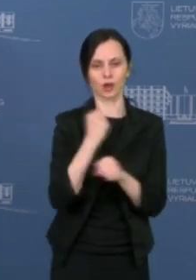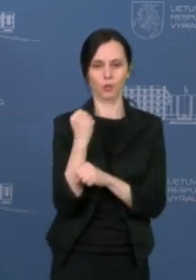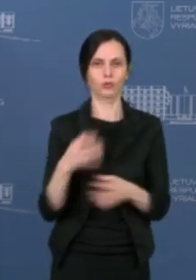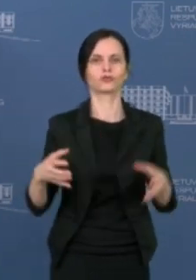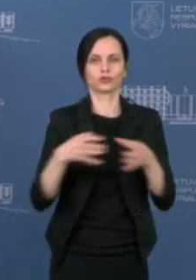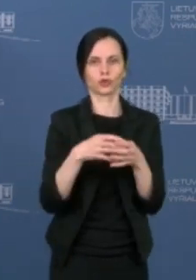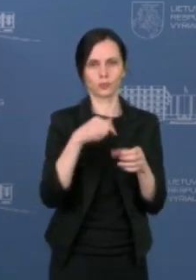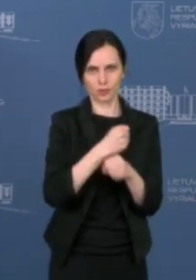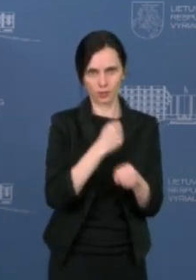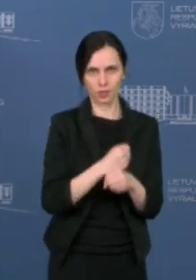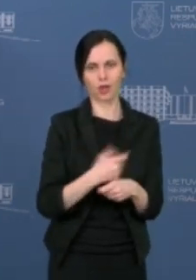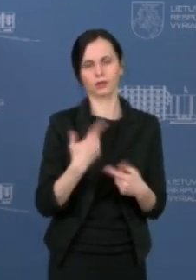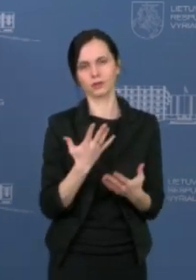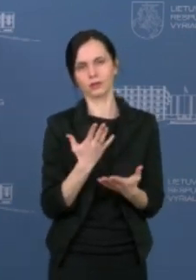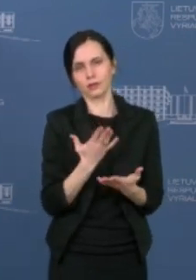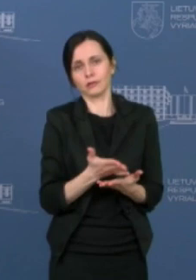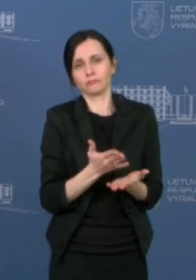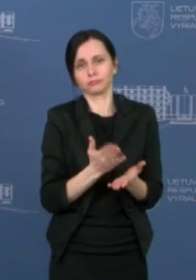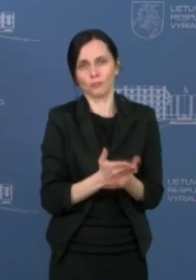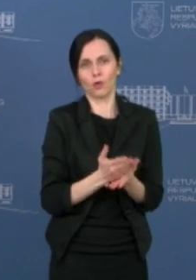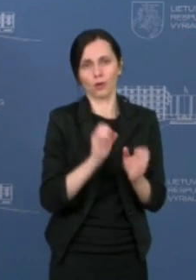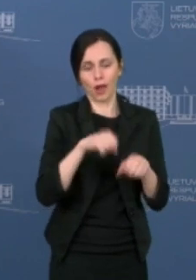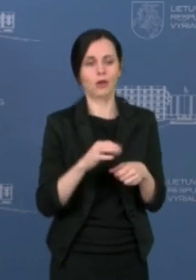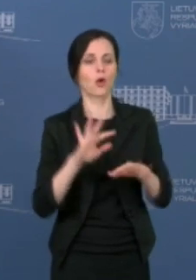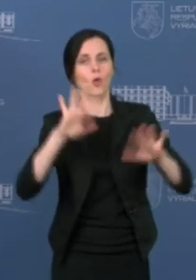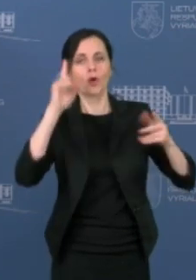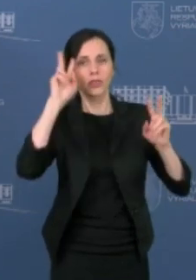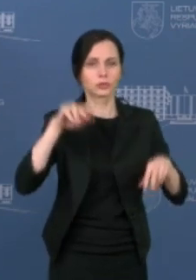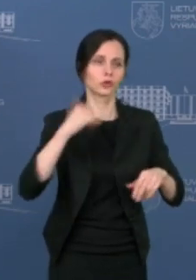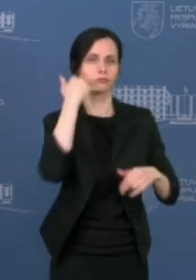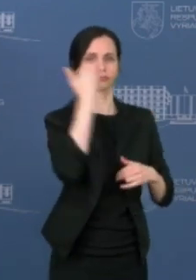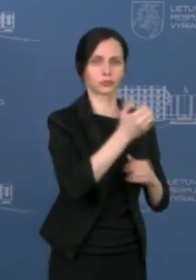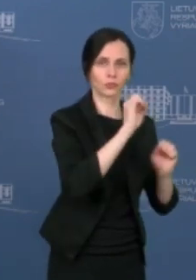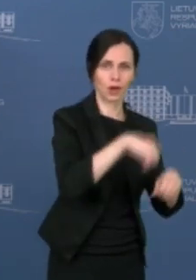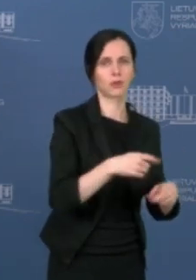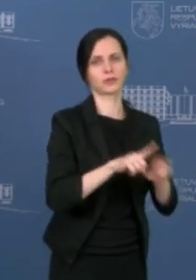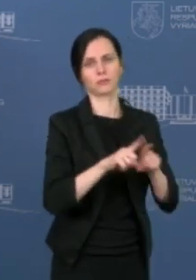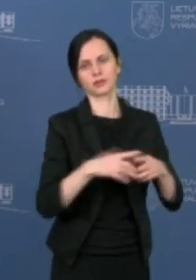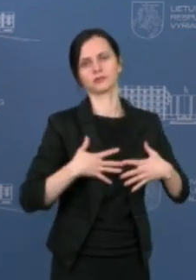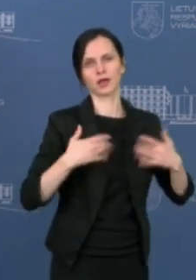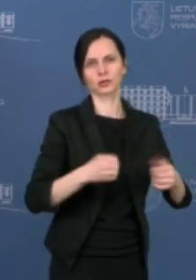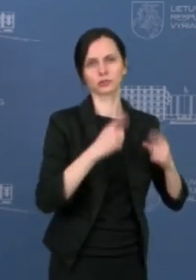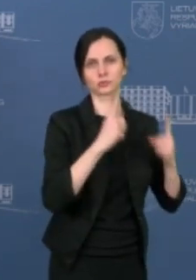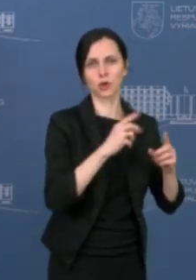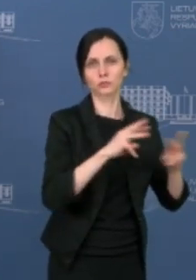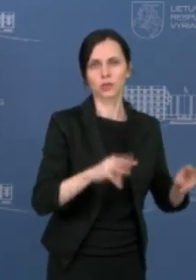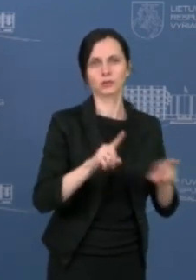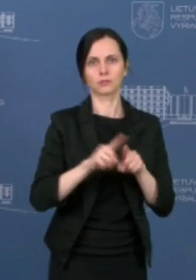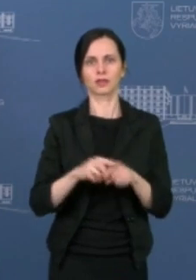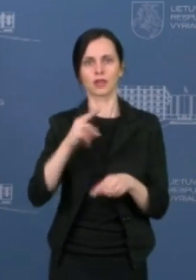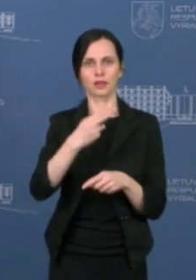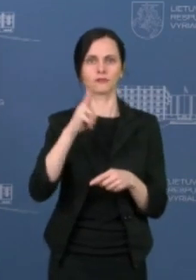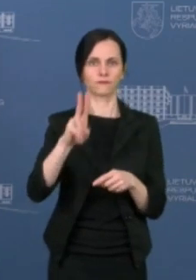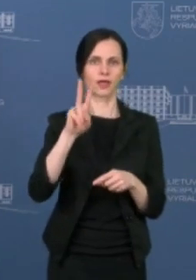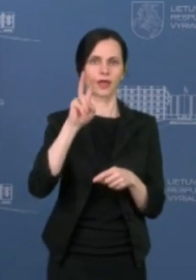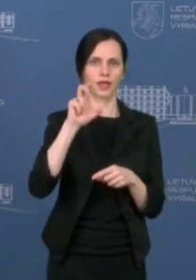yra atitinkamos institucijos, į kurias galima kreiptis tiek į Sveikatos apsaugos ministeriją, tiek į Nacionalinį visuomenės sveikatos centrą.